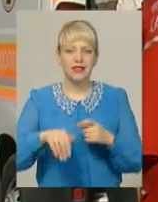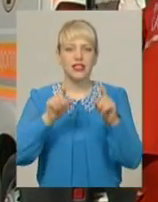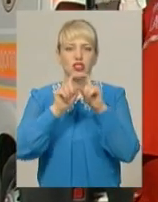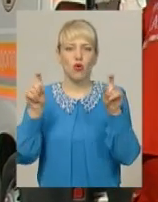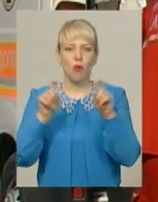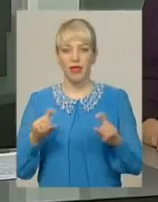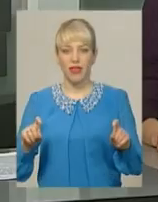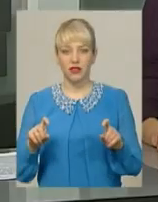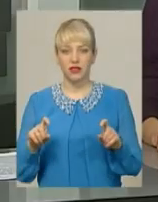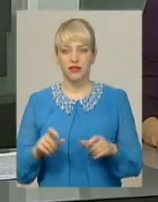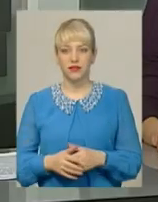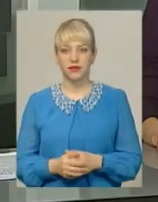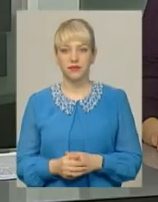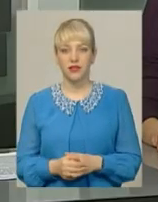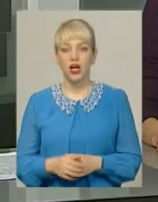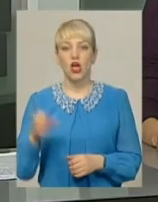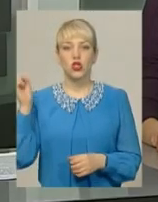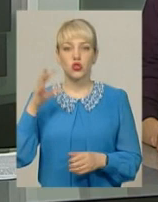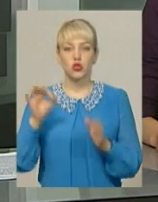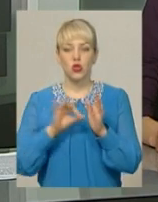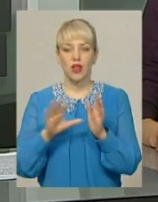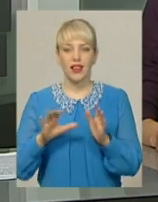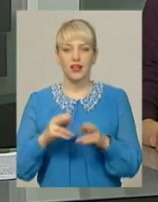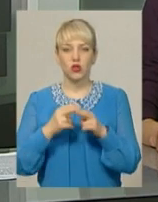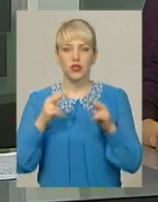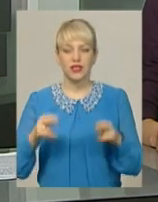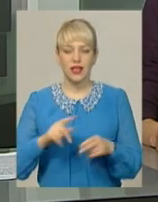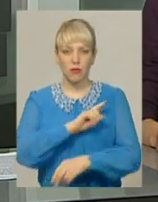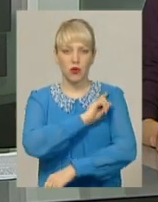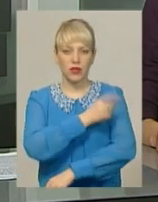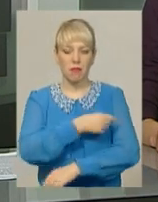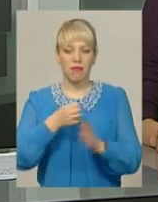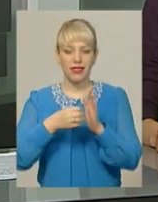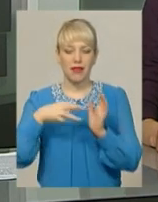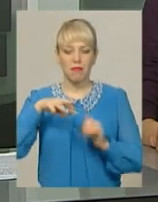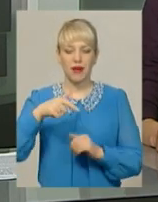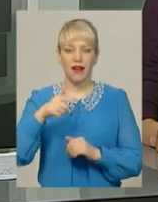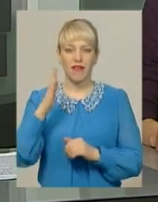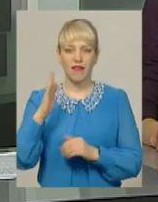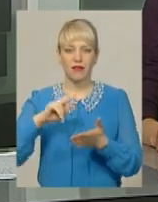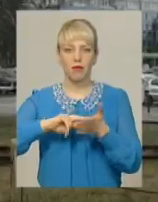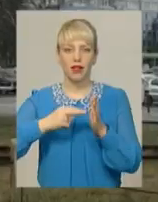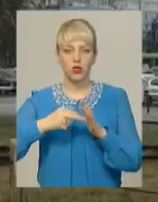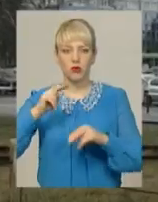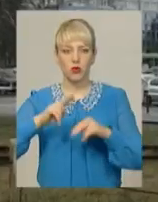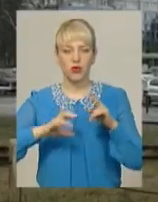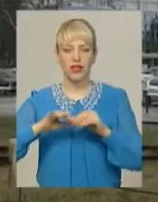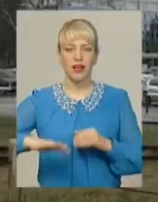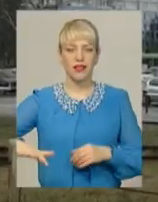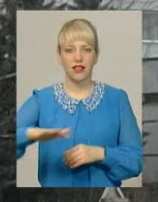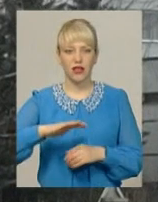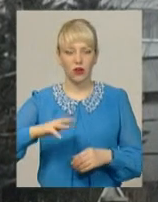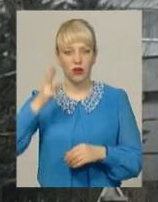Центр. Сонячну електростанцію потужністю до 15 мегаватт планують збудувати на території Хмельницької атомної